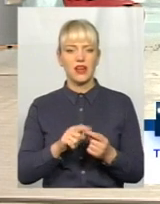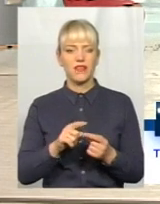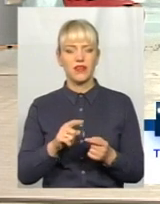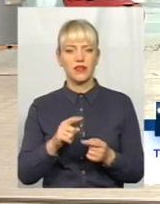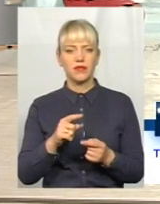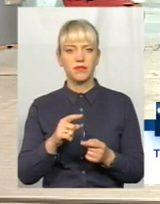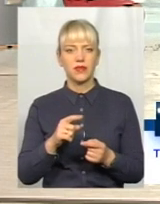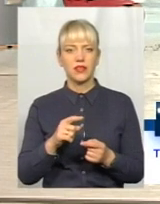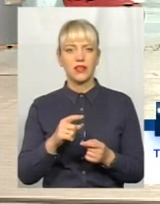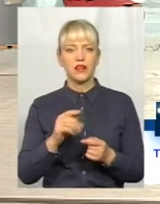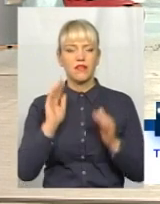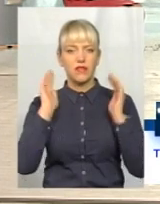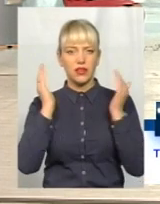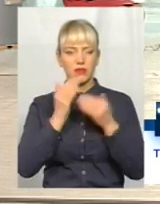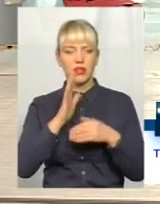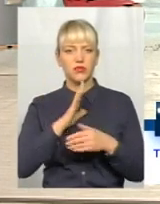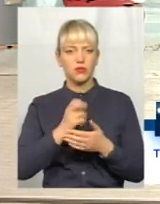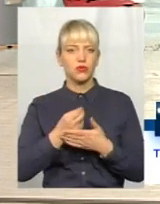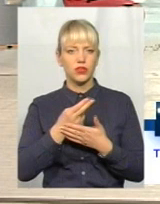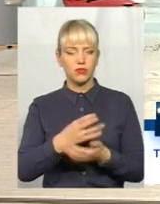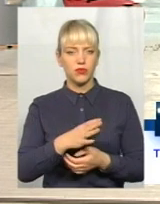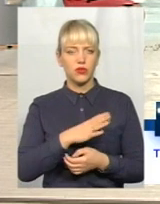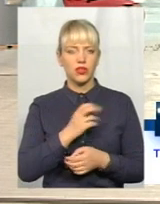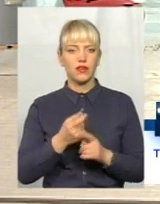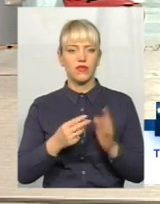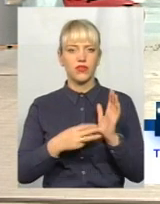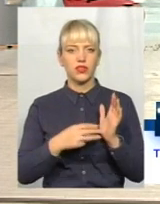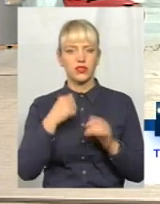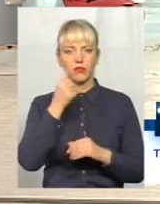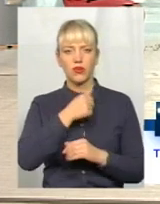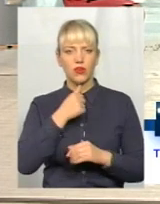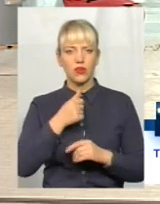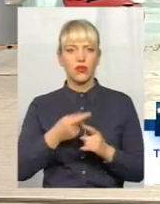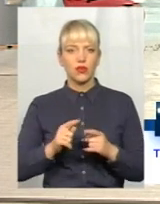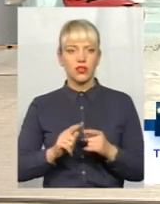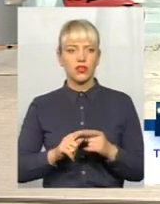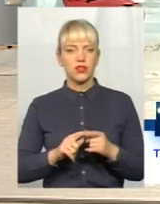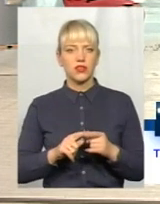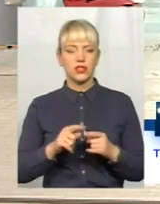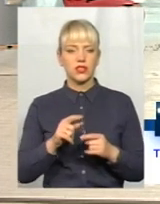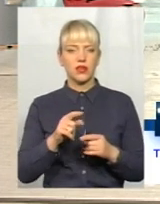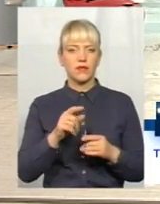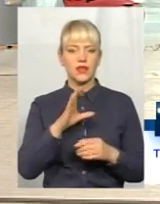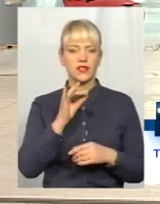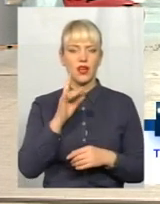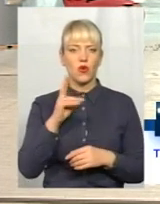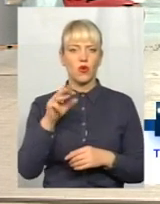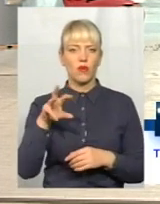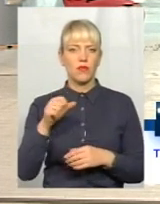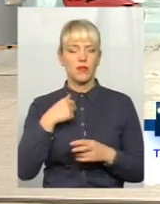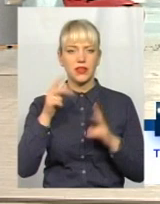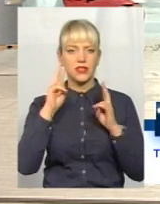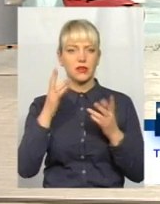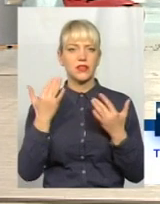в реанімації лежали з чоловіком. Дістім років вверх від Росеркона. І ми не знаємо, скільки вона буде